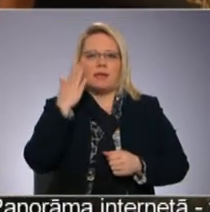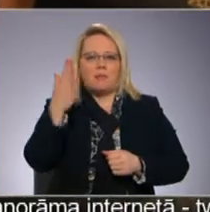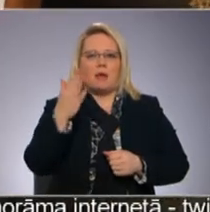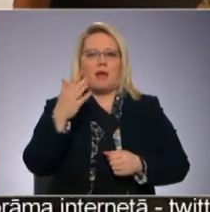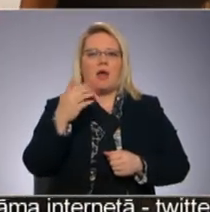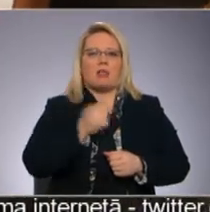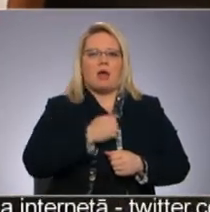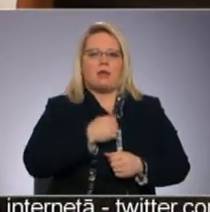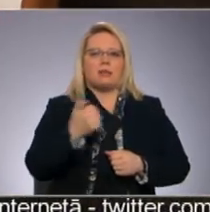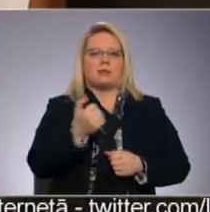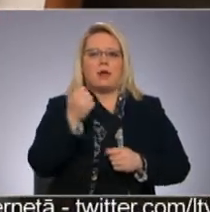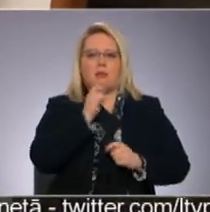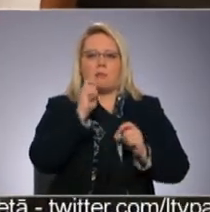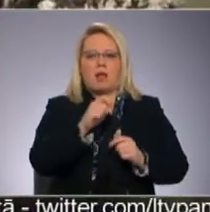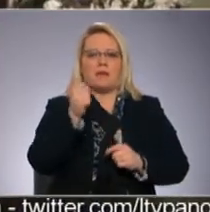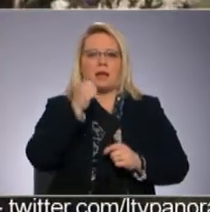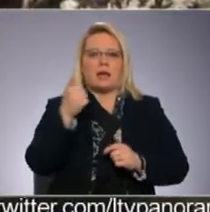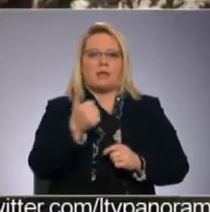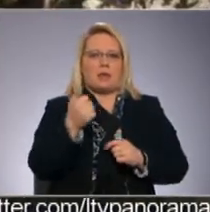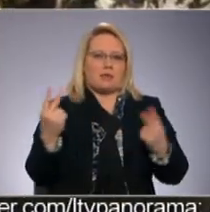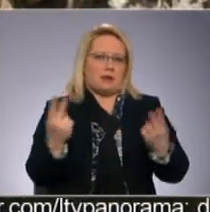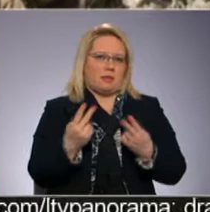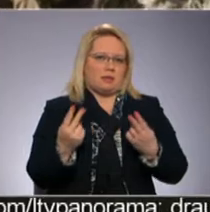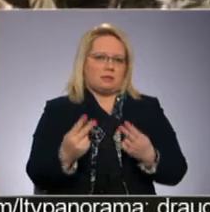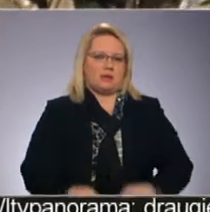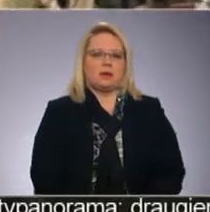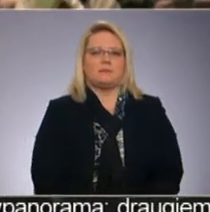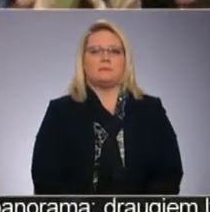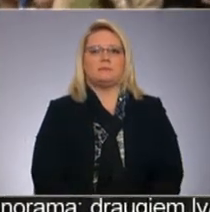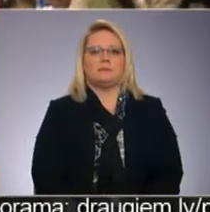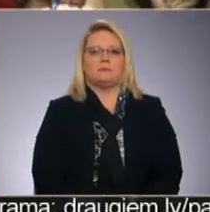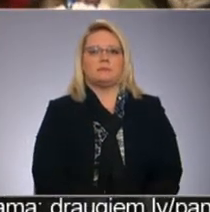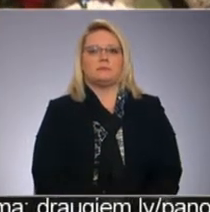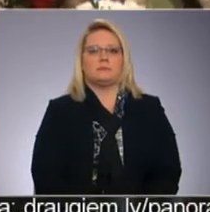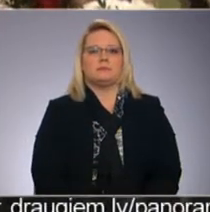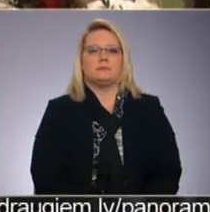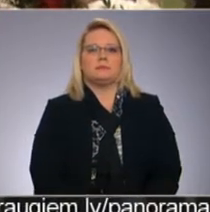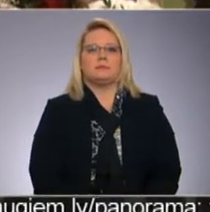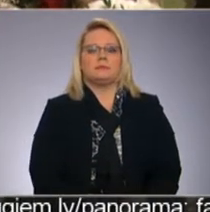gada balvakļus par ikadēju tradīciju. Ilze Kišķenko, Andrejs Mažāns, Latgales reģionālā televīzija.